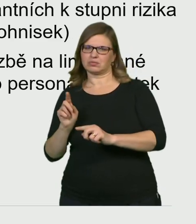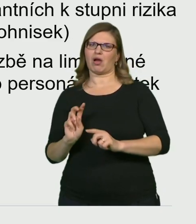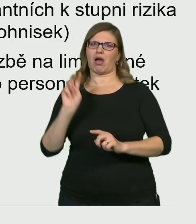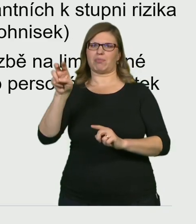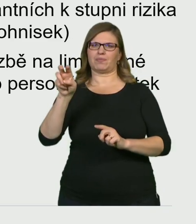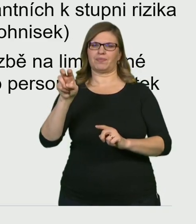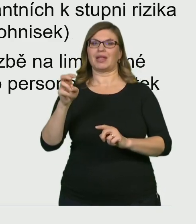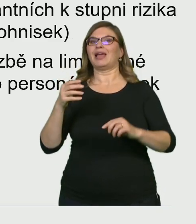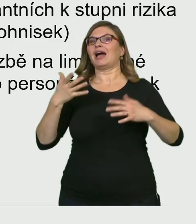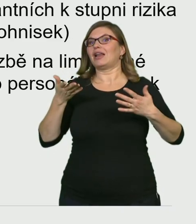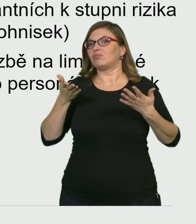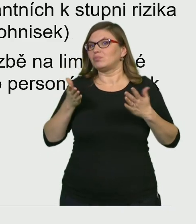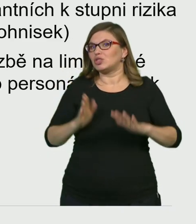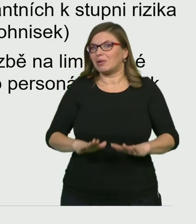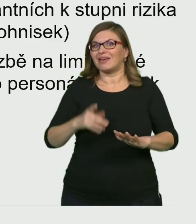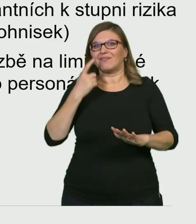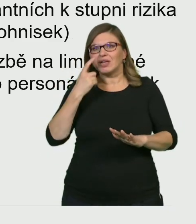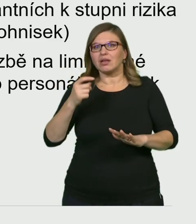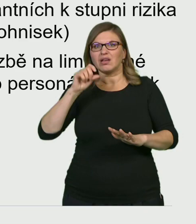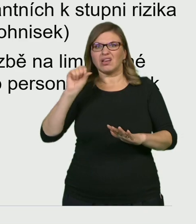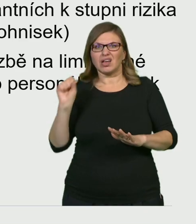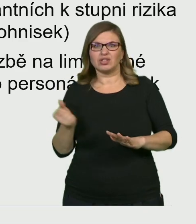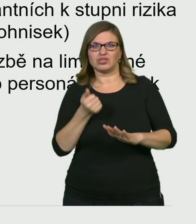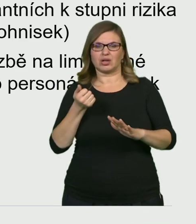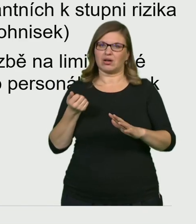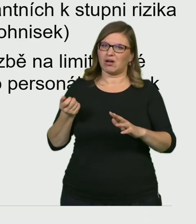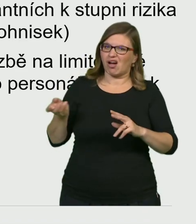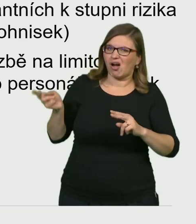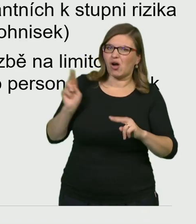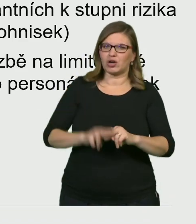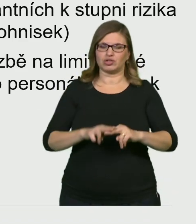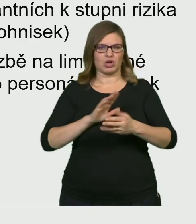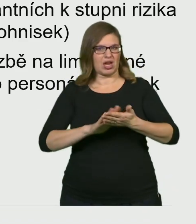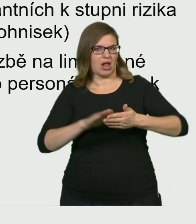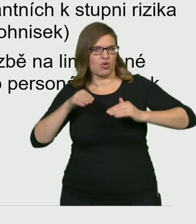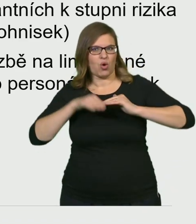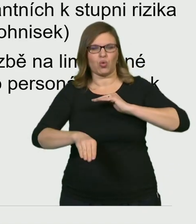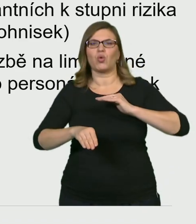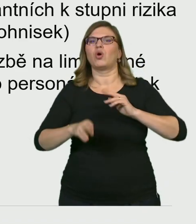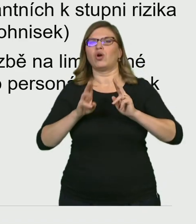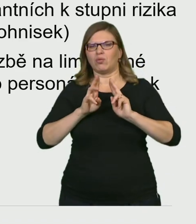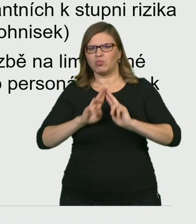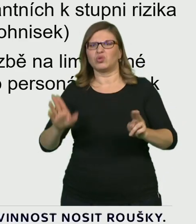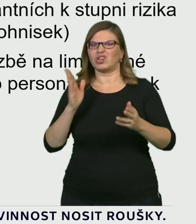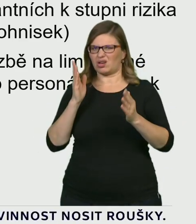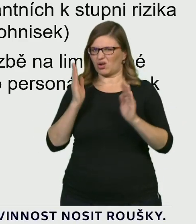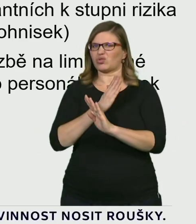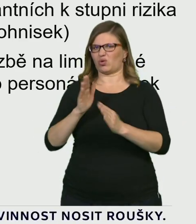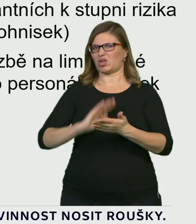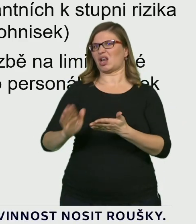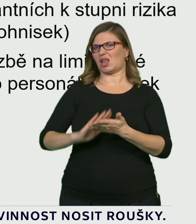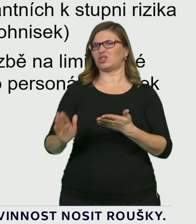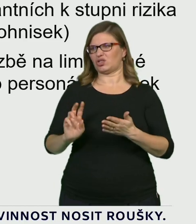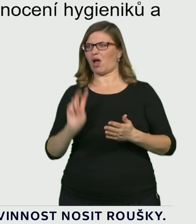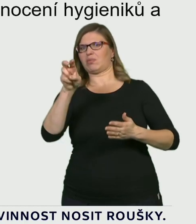dochází opět k ohrožení systému zdravotní péče, mohl by to být ukazatel, který naše rozhodování bude ovlivňovat. A